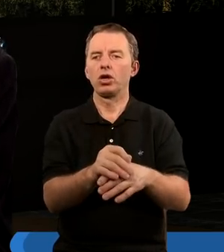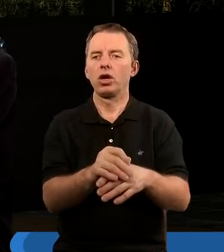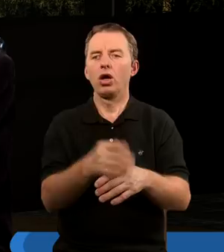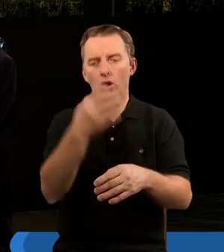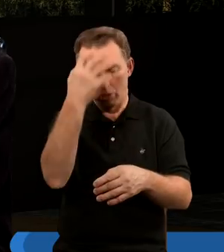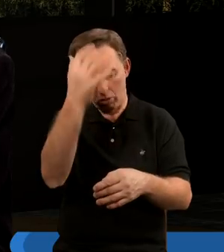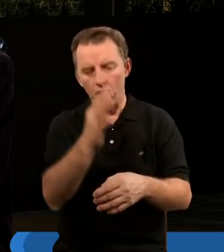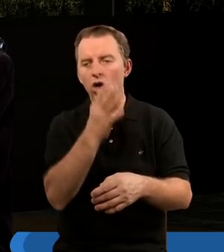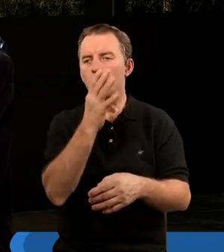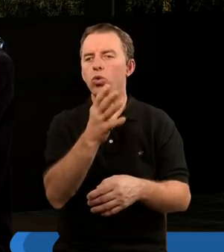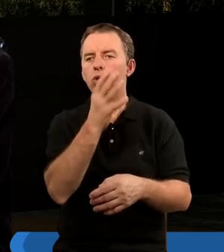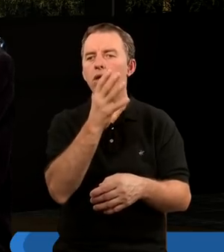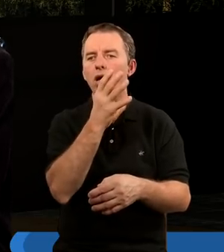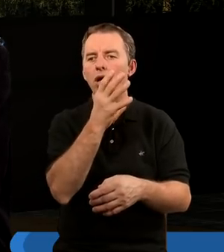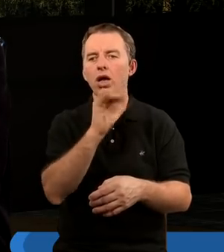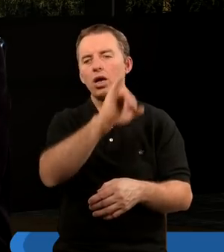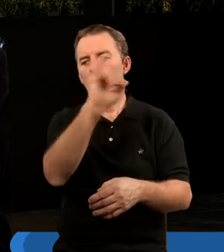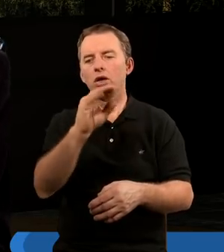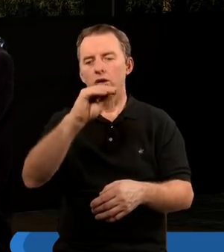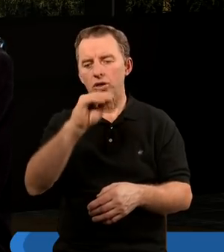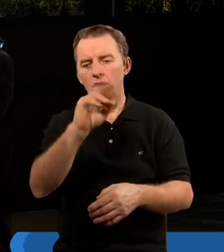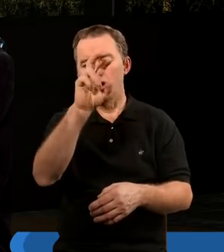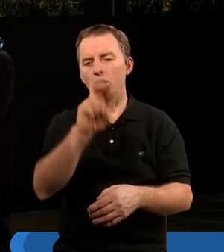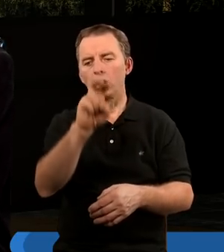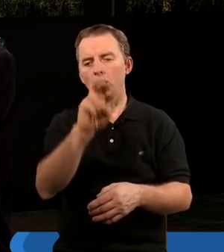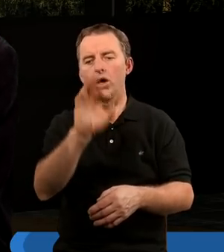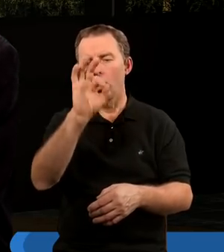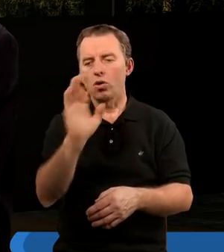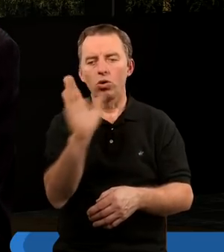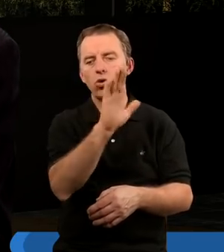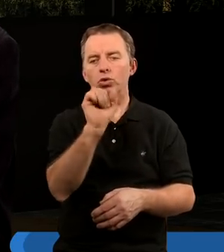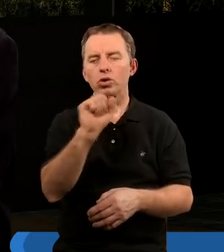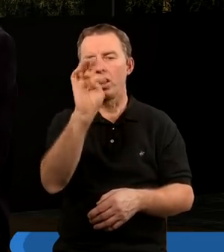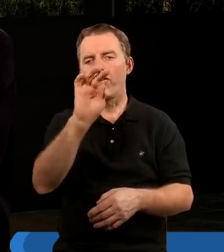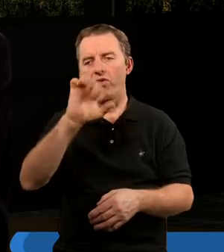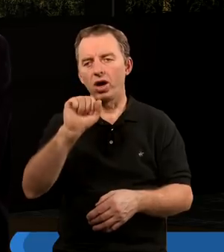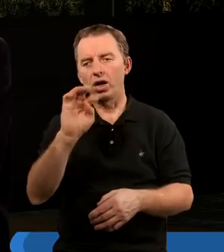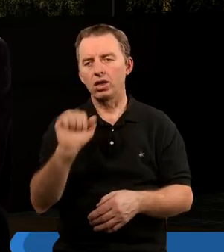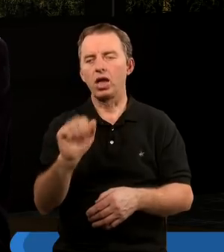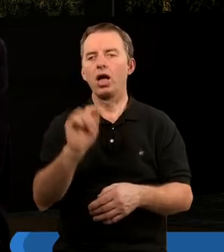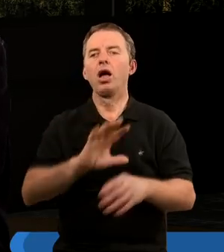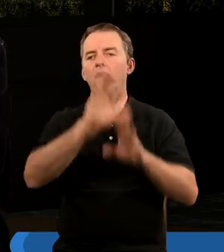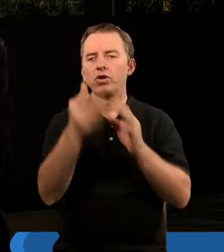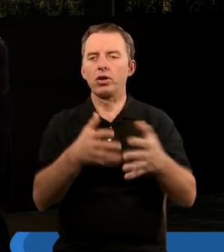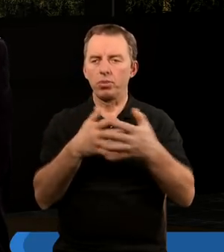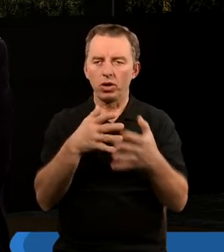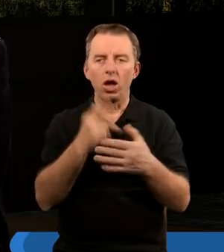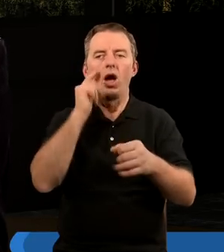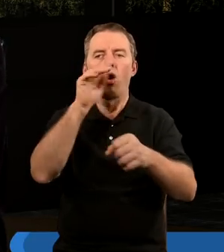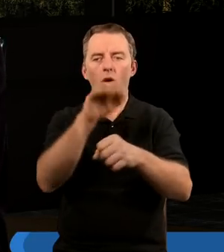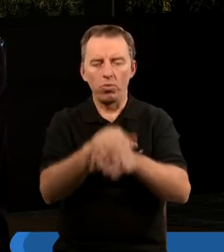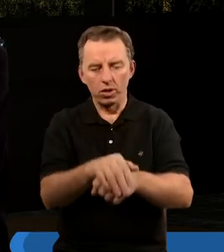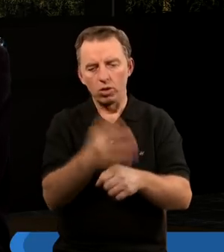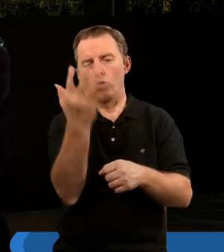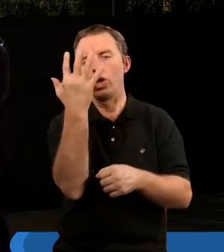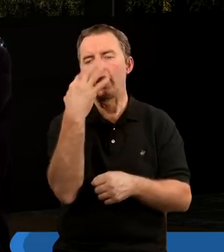króla judzkiego, Jehosza Fata. I mówi przecież wszyscy moi prorocy obiecują